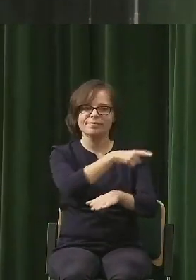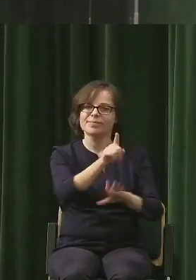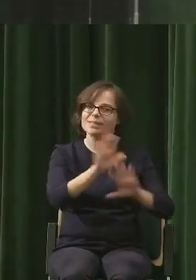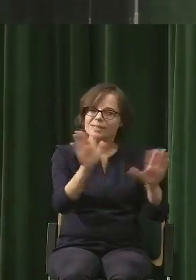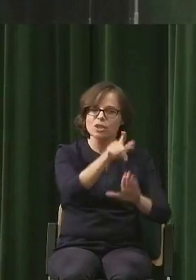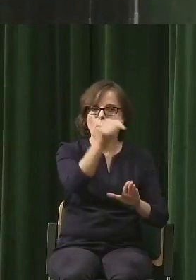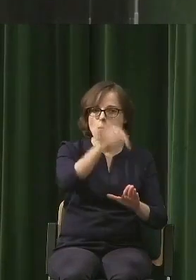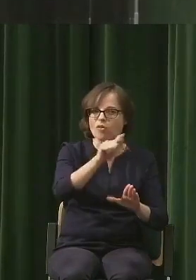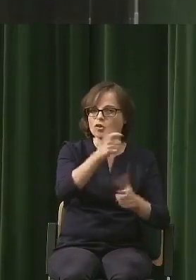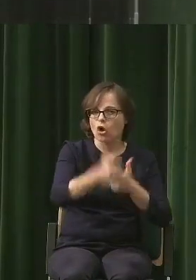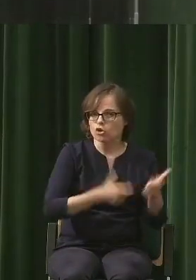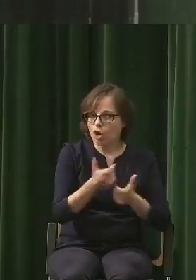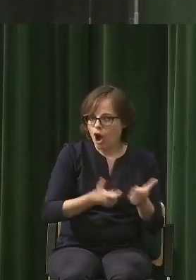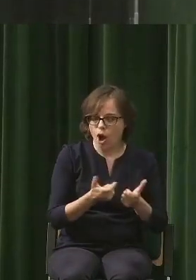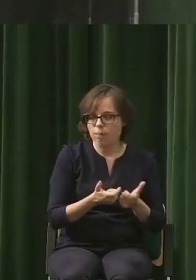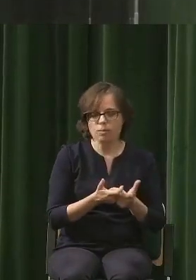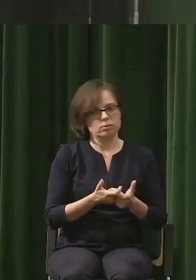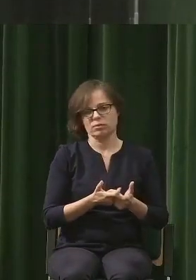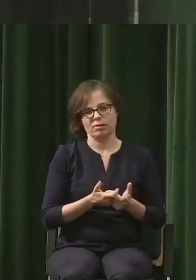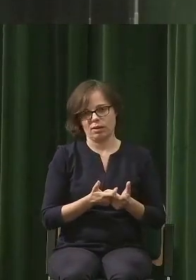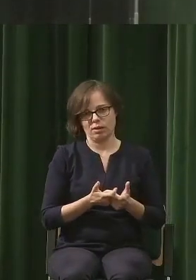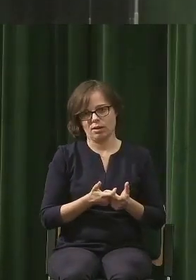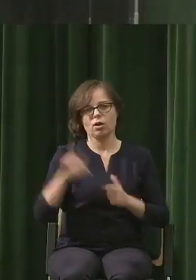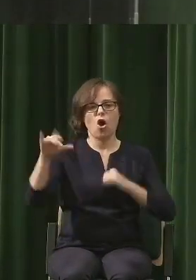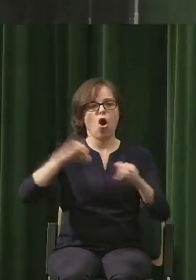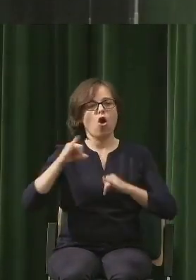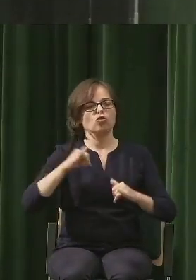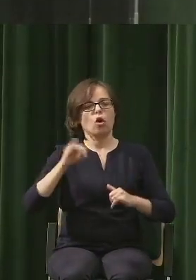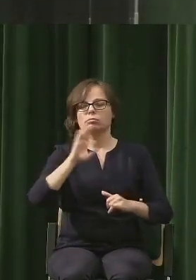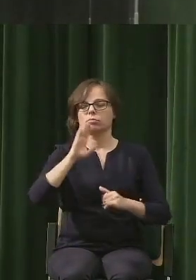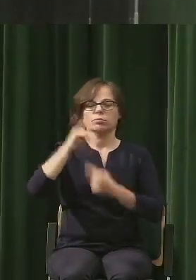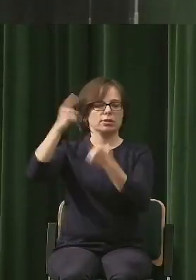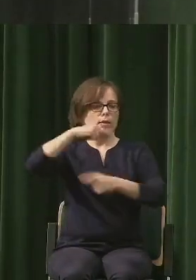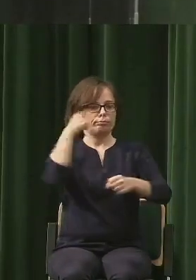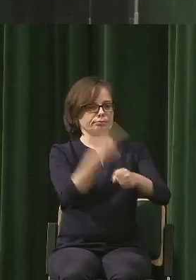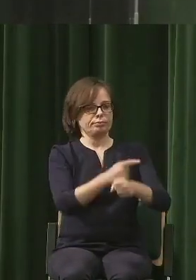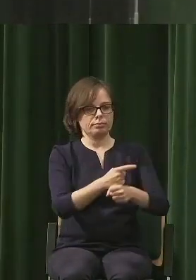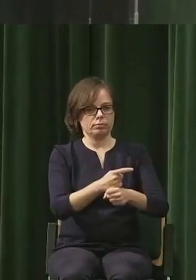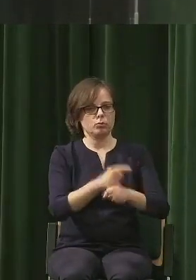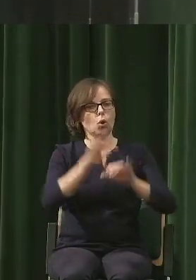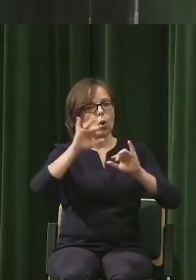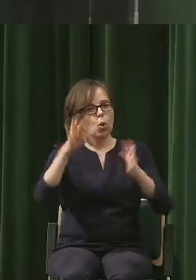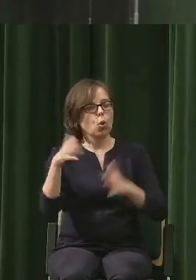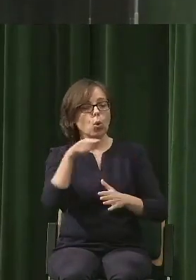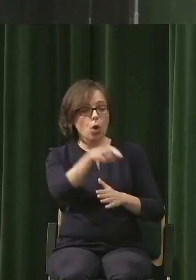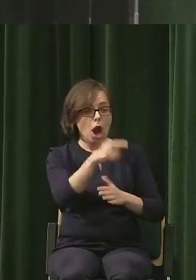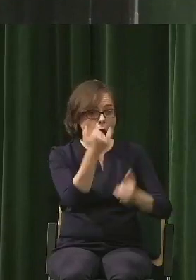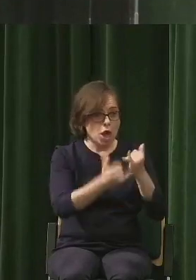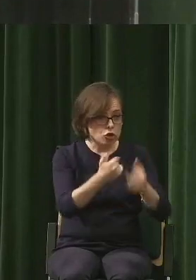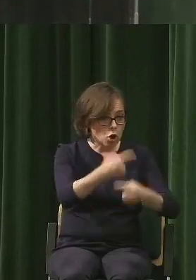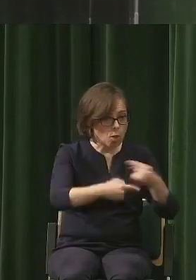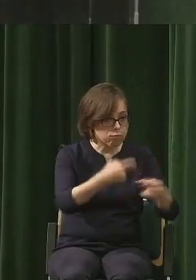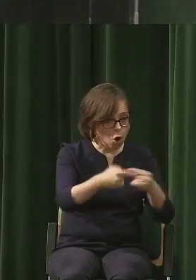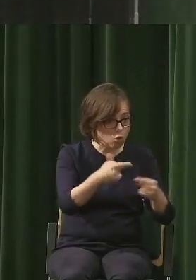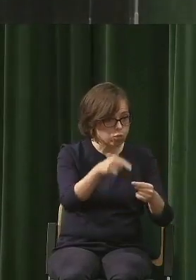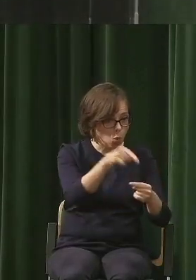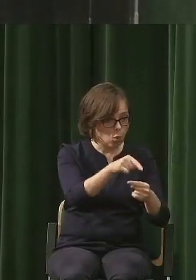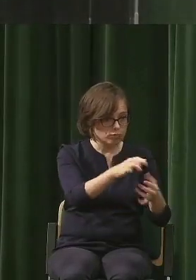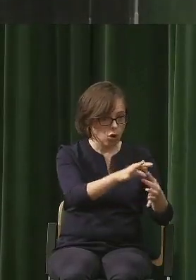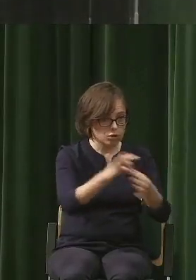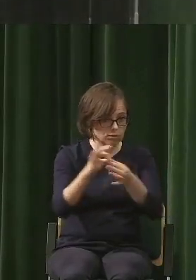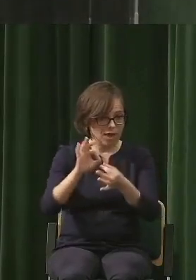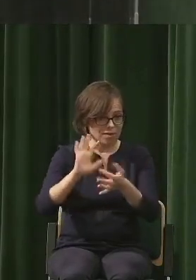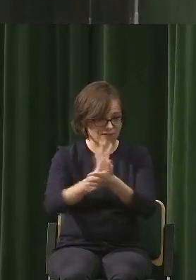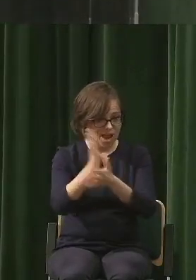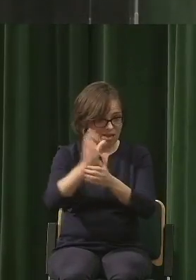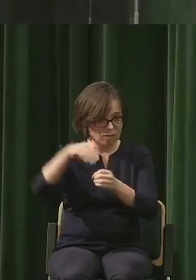powinieneś coś zrobić, to jest prawie doprowadzić się do tego, żeby po prostu to, co wiąże się z większą emisją CO2 było droższe i żeby ten